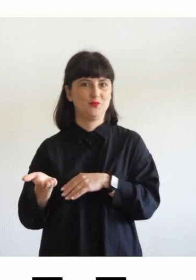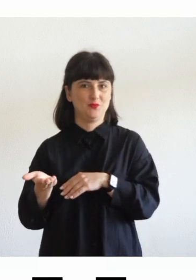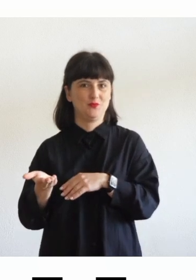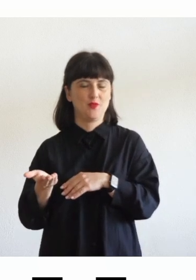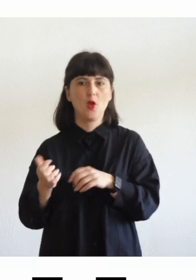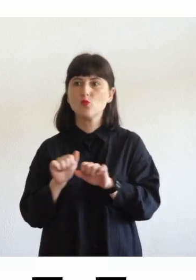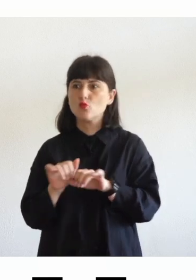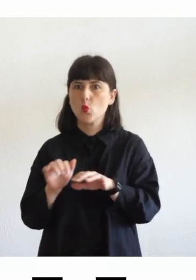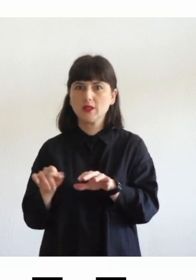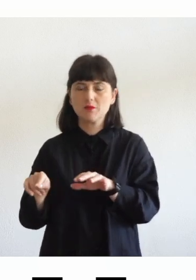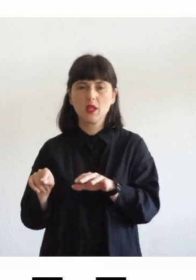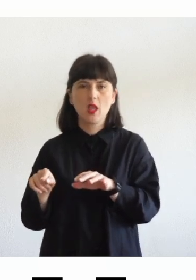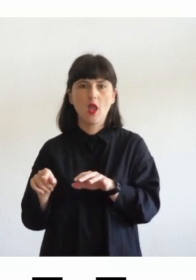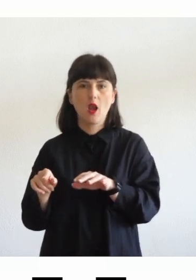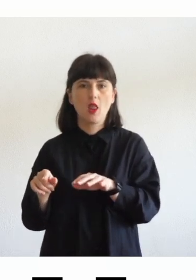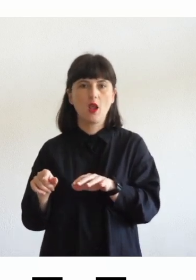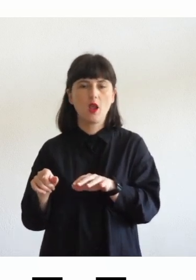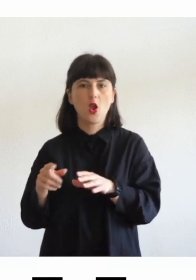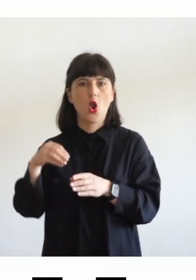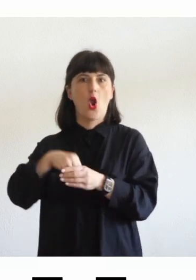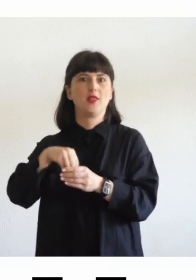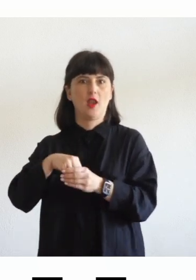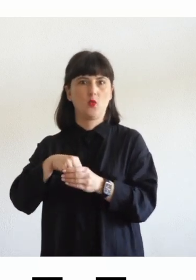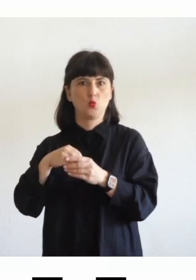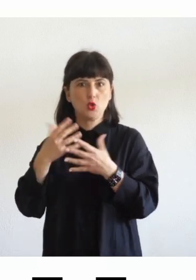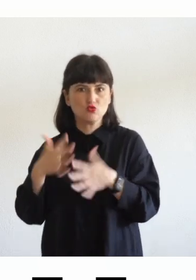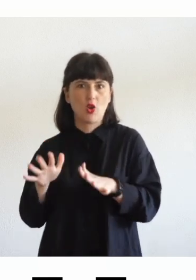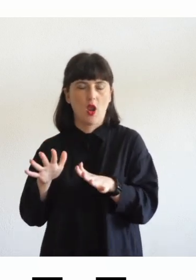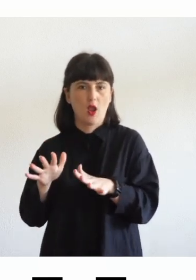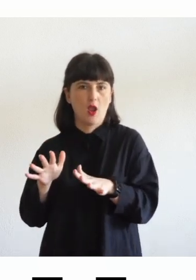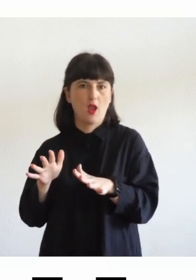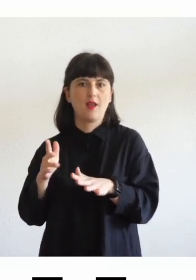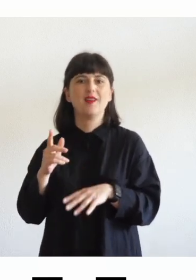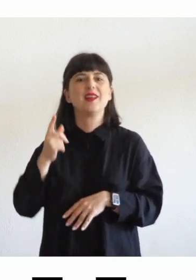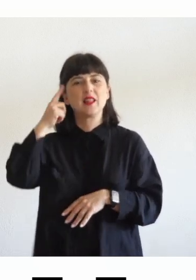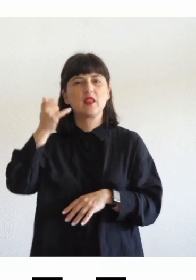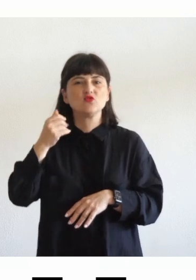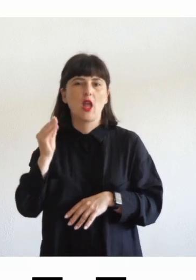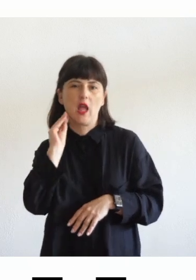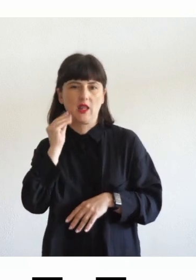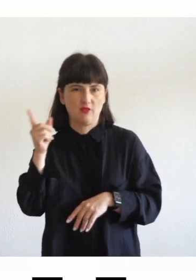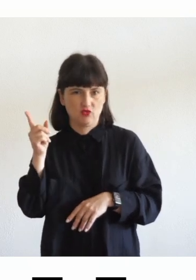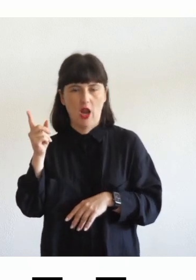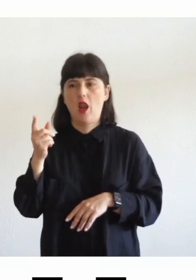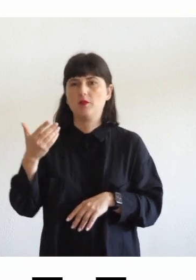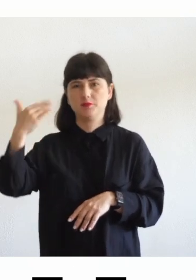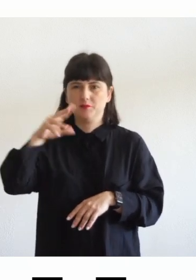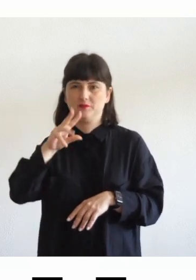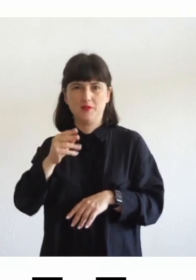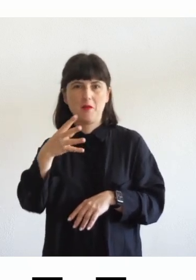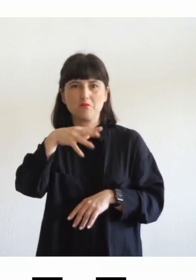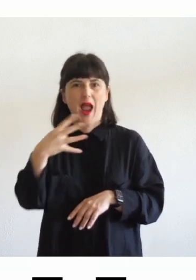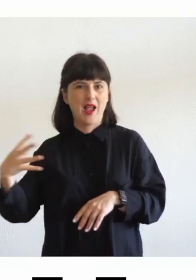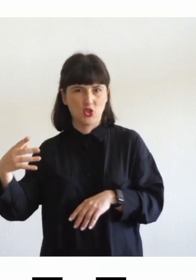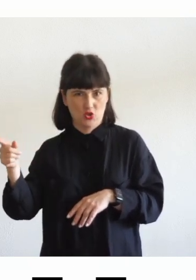multimediale contenuto e se l'intelligenza artificiale come si diceva anche a Microsoft il tema